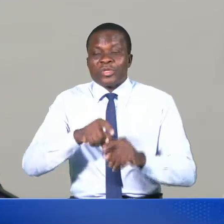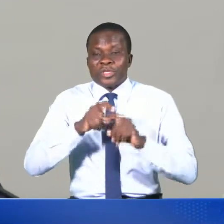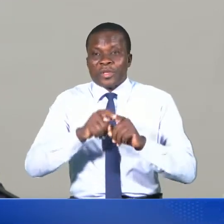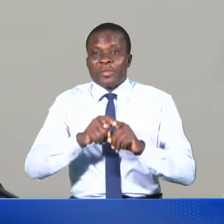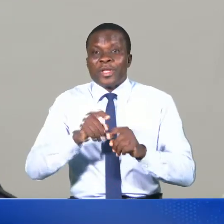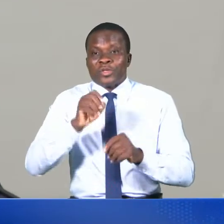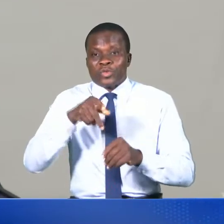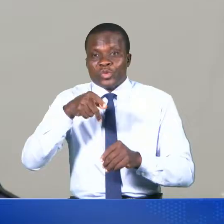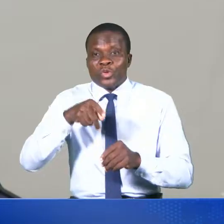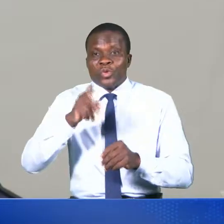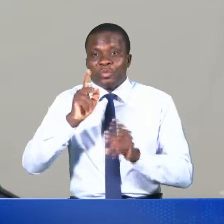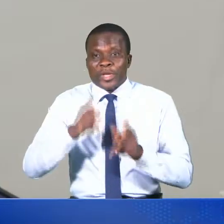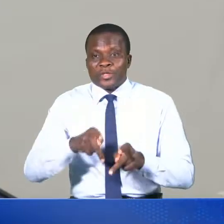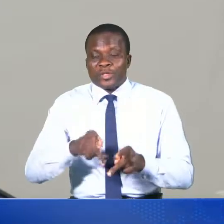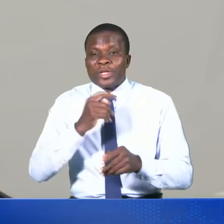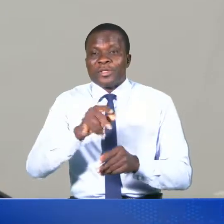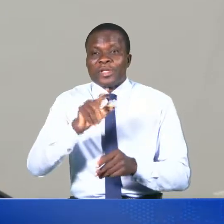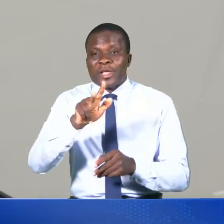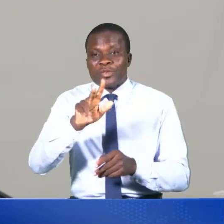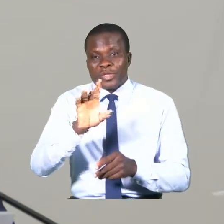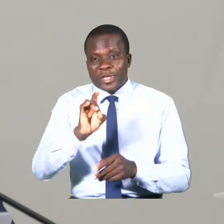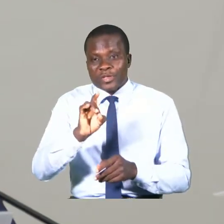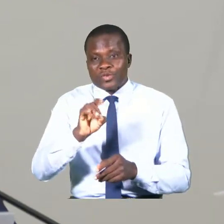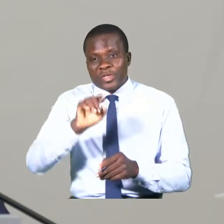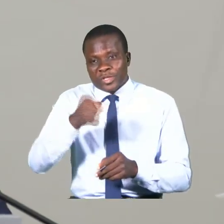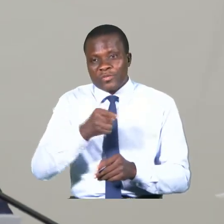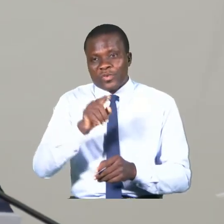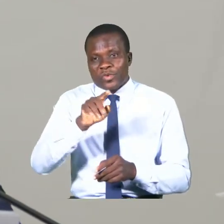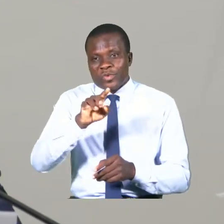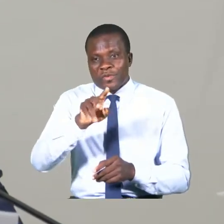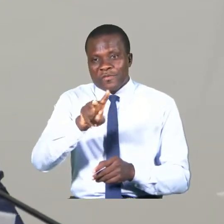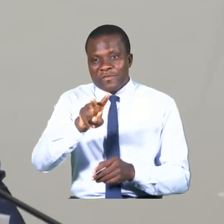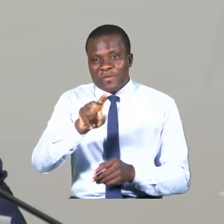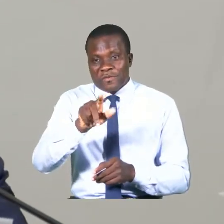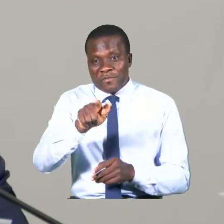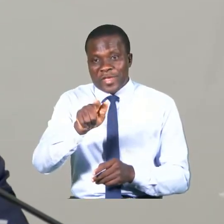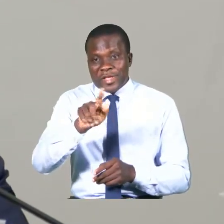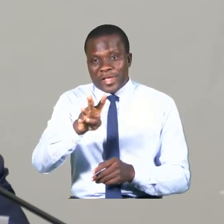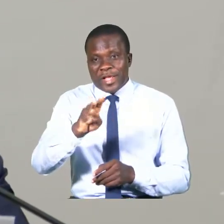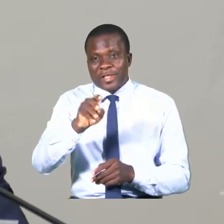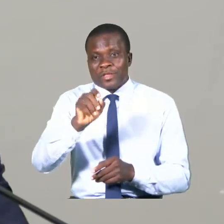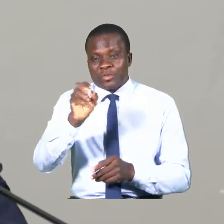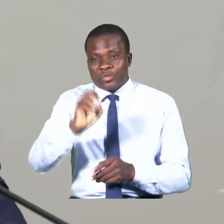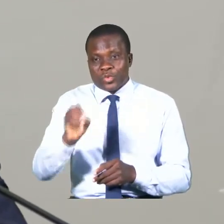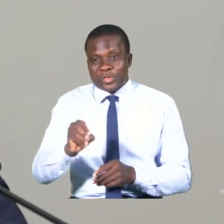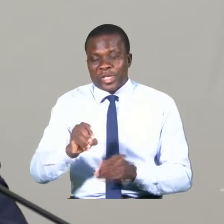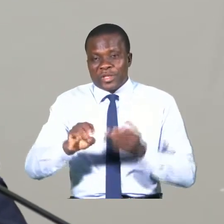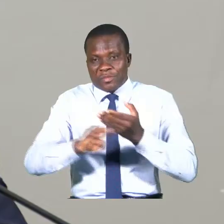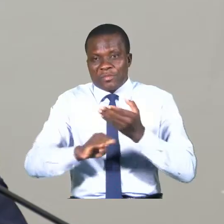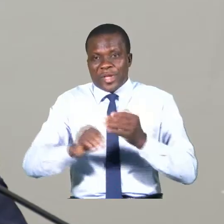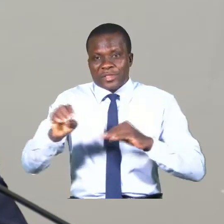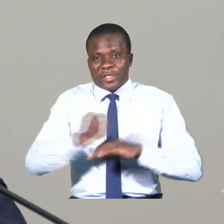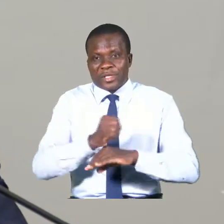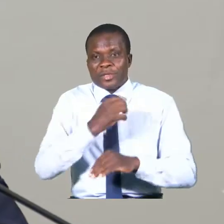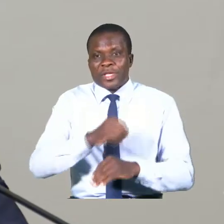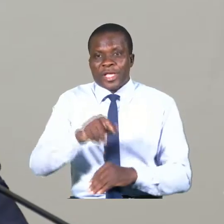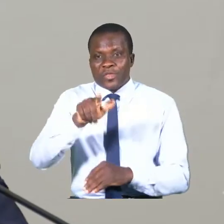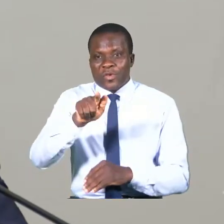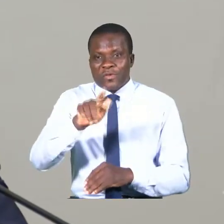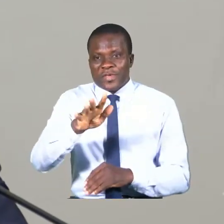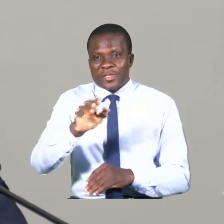est de 38,24% base engagement et de 25